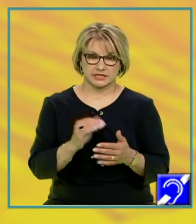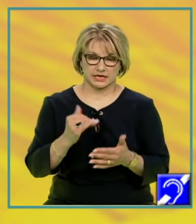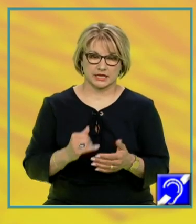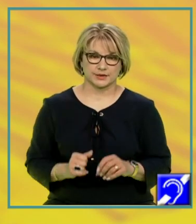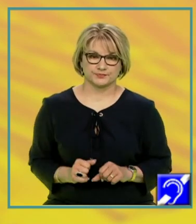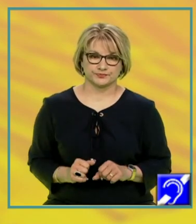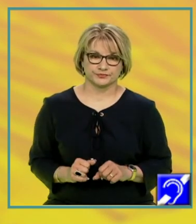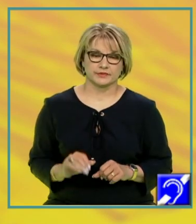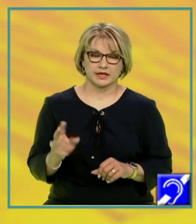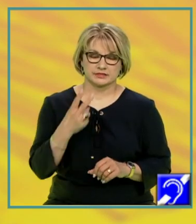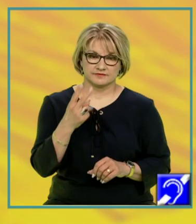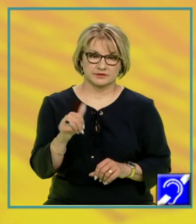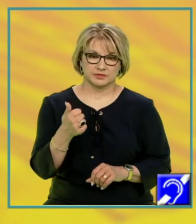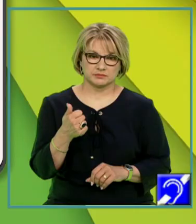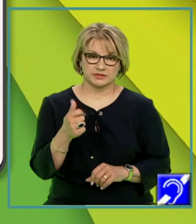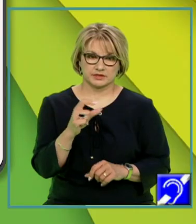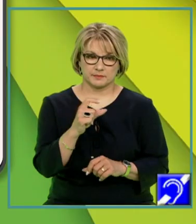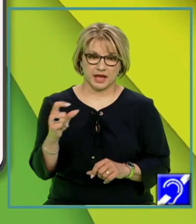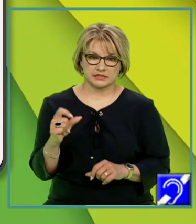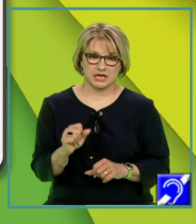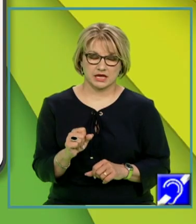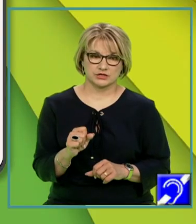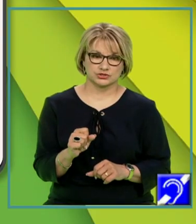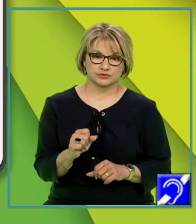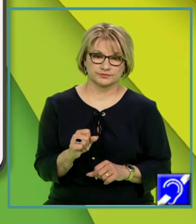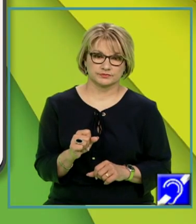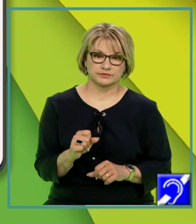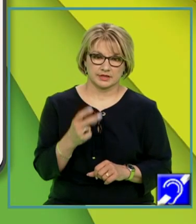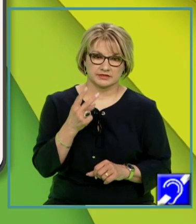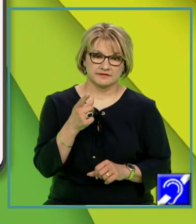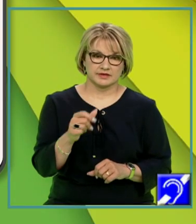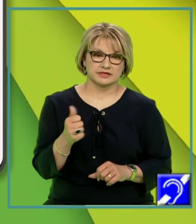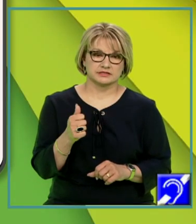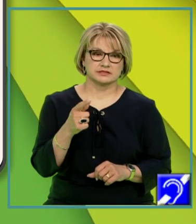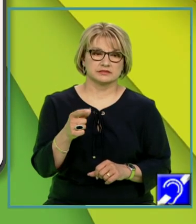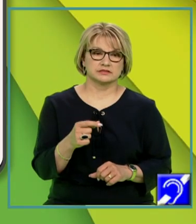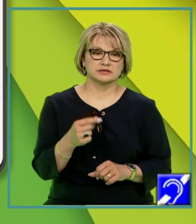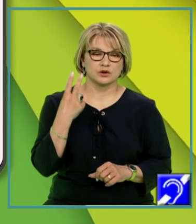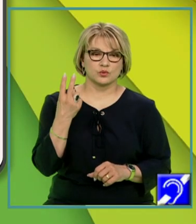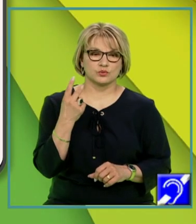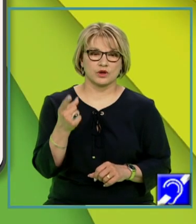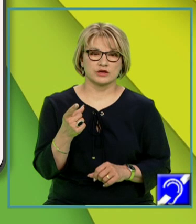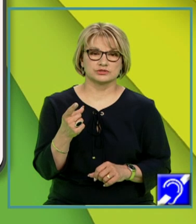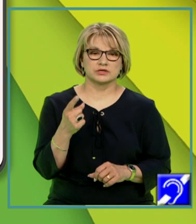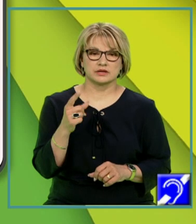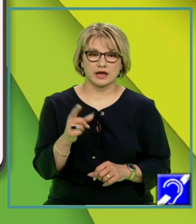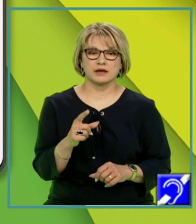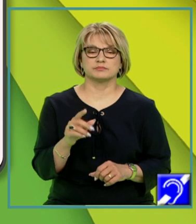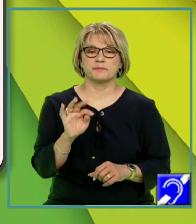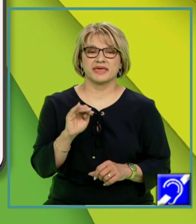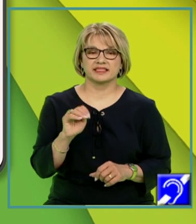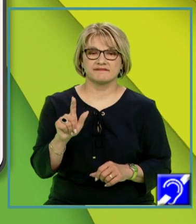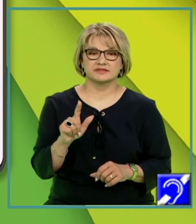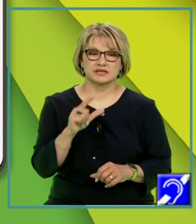Iată mai întâi un pasaj. În ceea ce privește mai întâi sursele unei cunoașteri metafizice, rezultă deja din